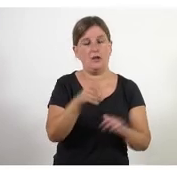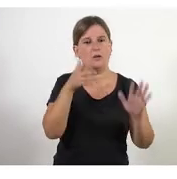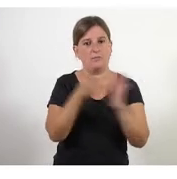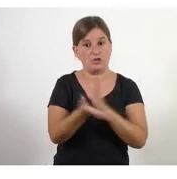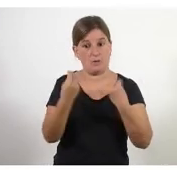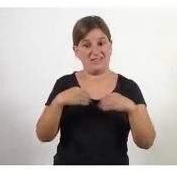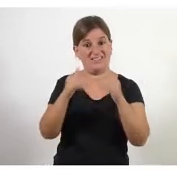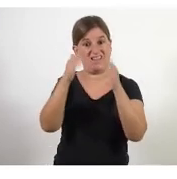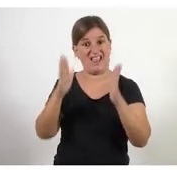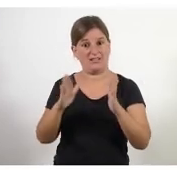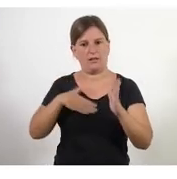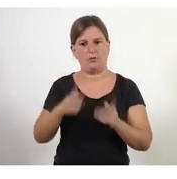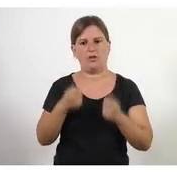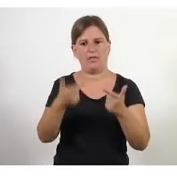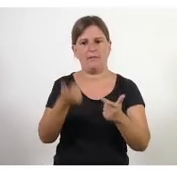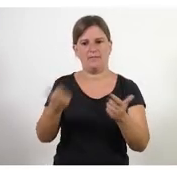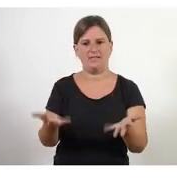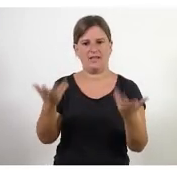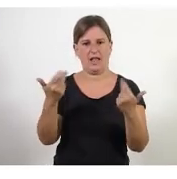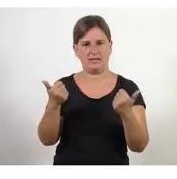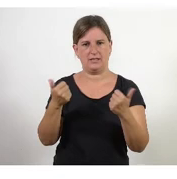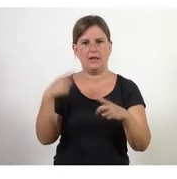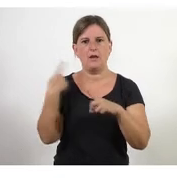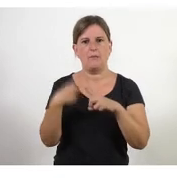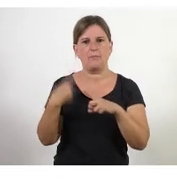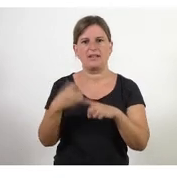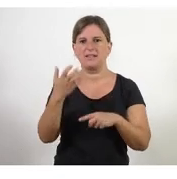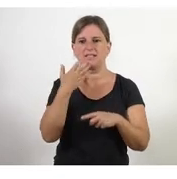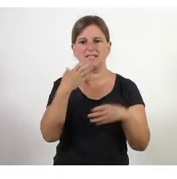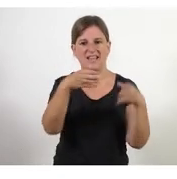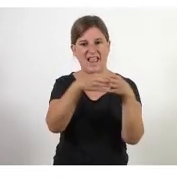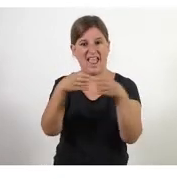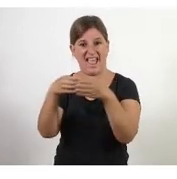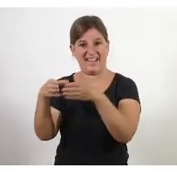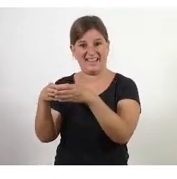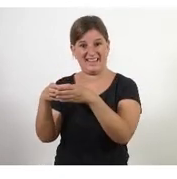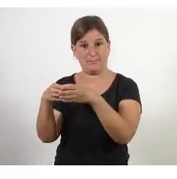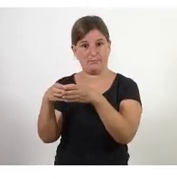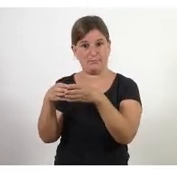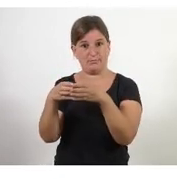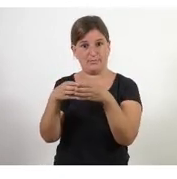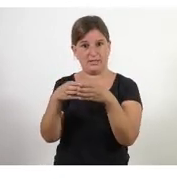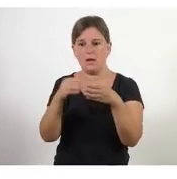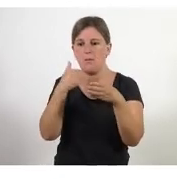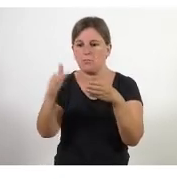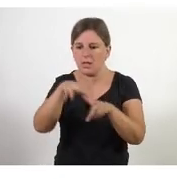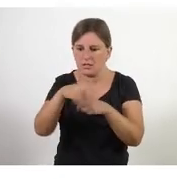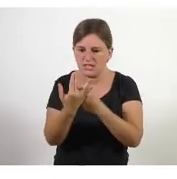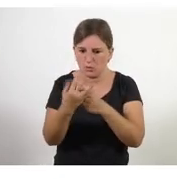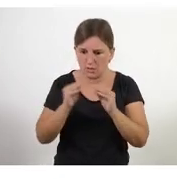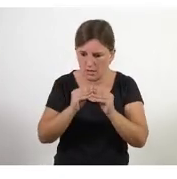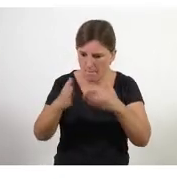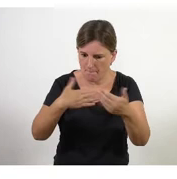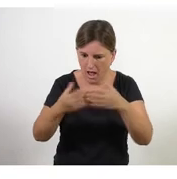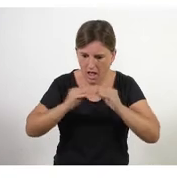'organització sigui més àgil per què? doncs perquè si els equips que estan a prop d'allò que està passant allà